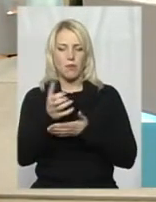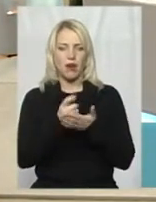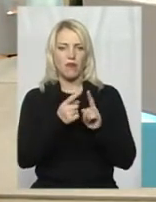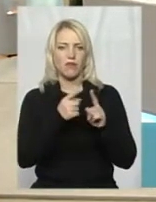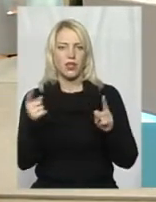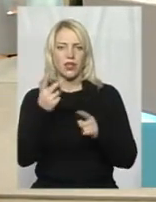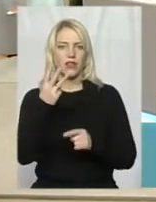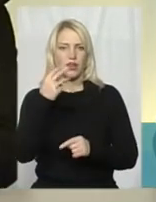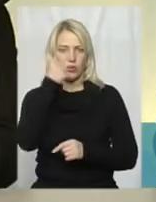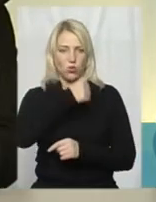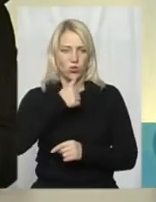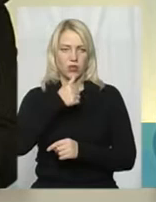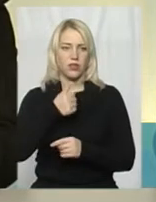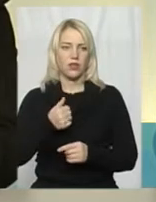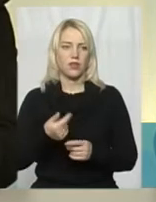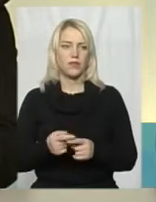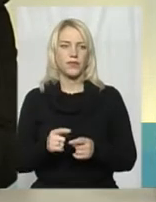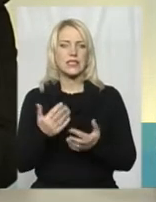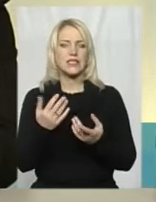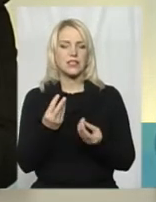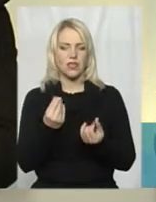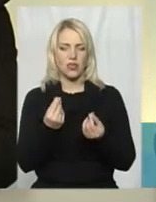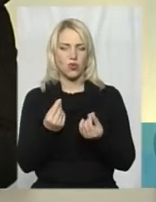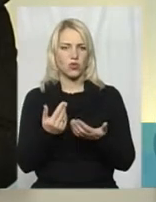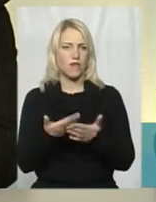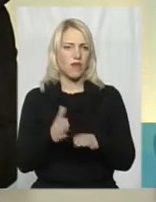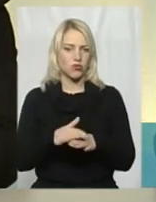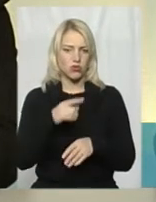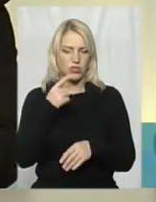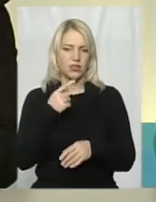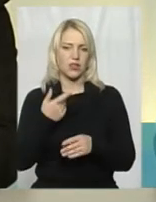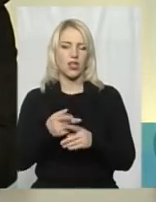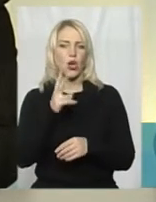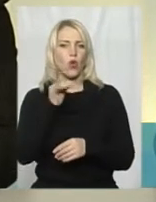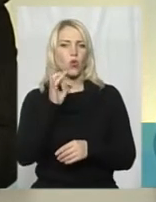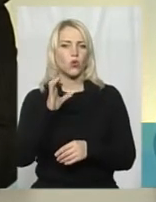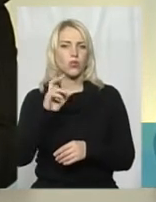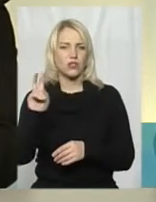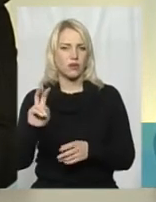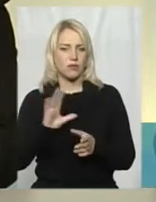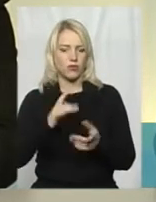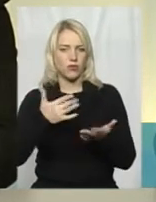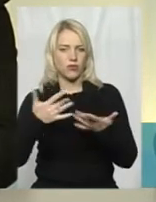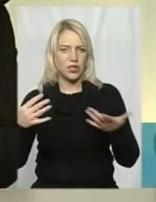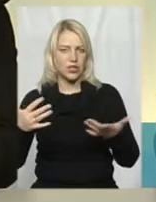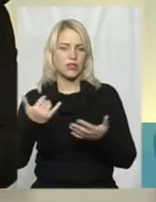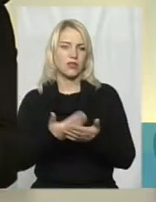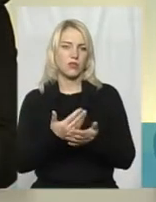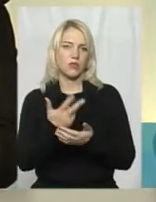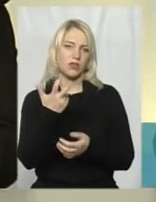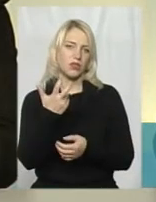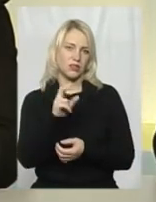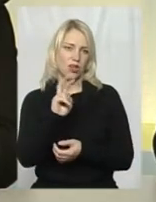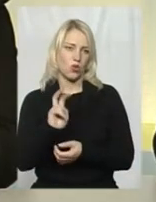обійшлося, в гривнях важко сказати, тому що курс змінювався і ціна речей змінювалася, ну, доларів 300.